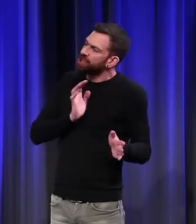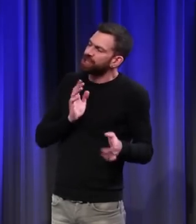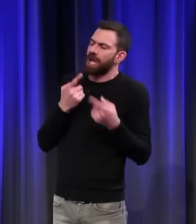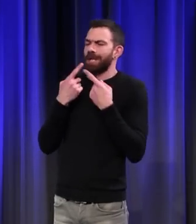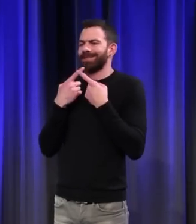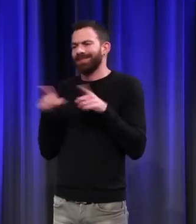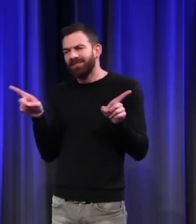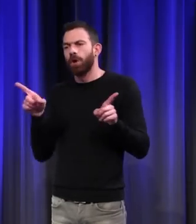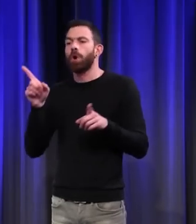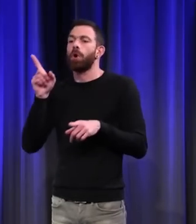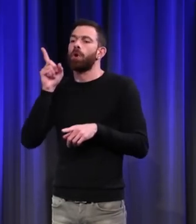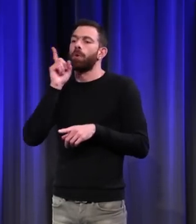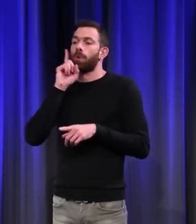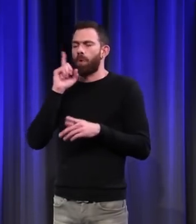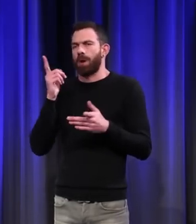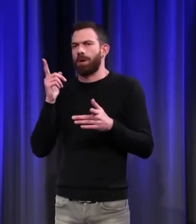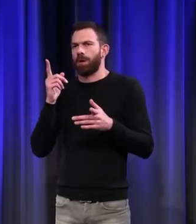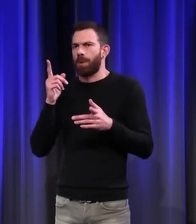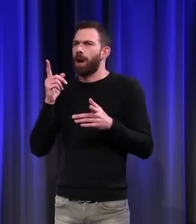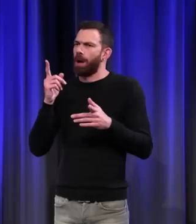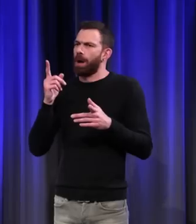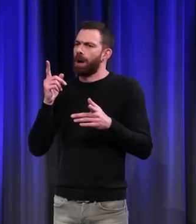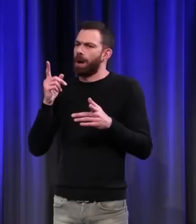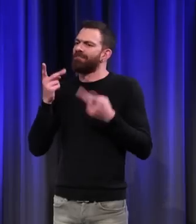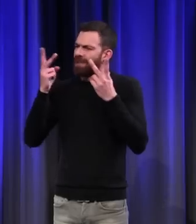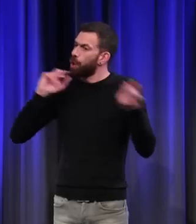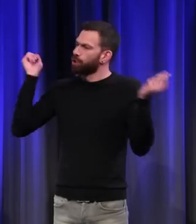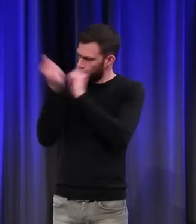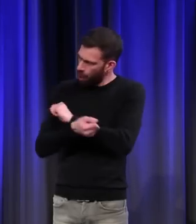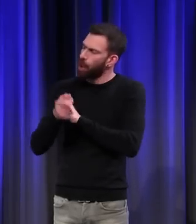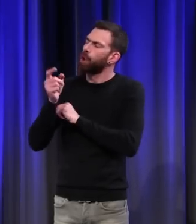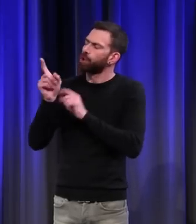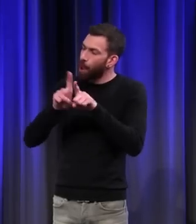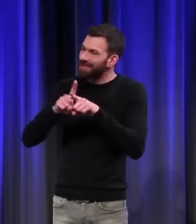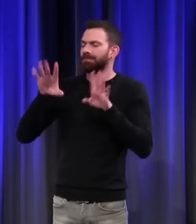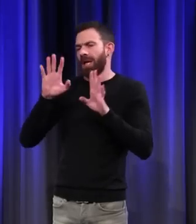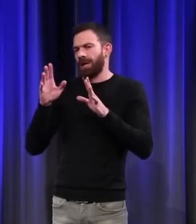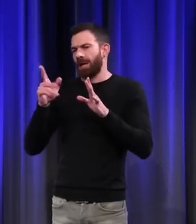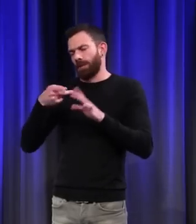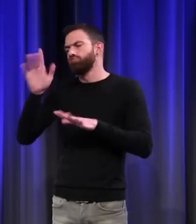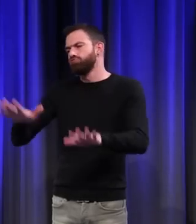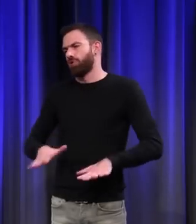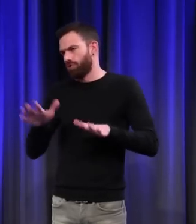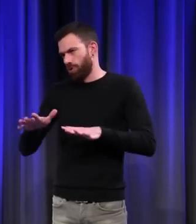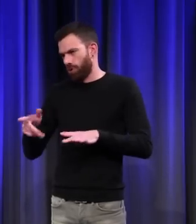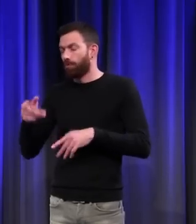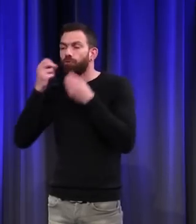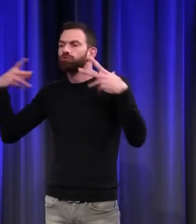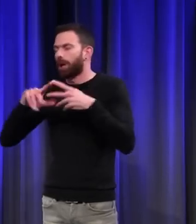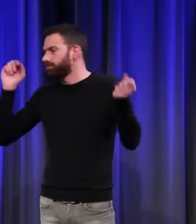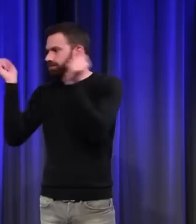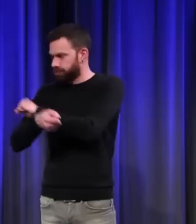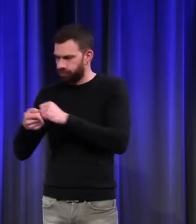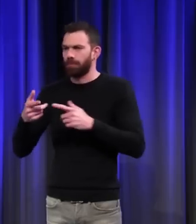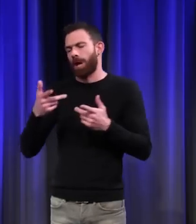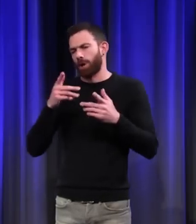'il y eu un renversement de valeur aussi, mais beaucoup plus lentement. Pas d'un coup, comme pour le chat. Dans l'Antiquité, on n'aime pas